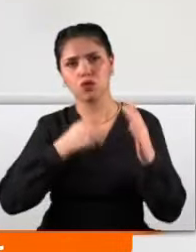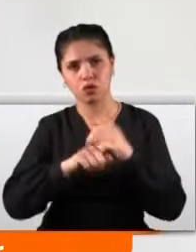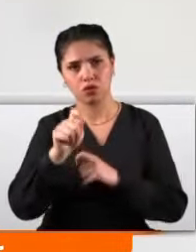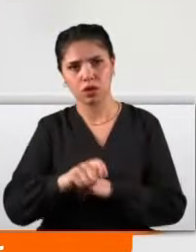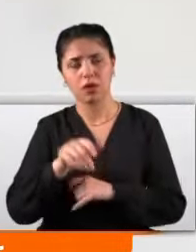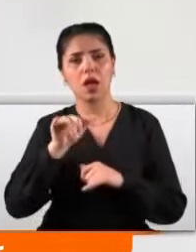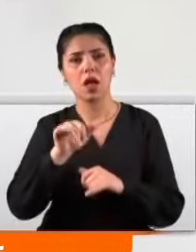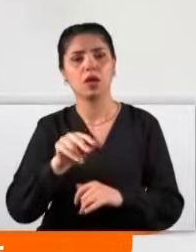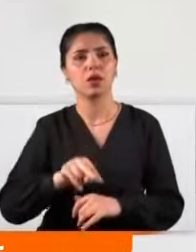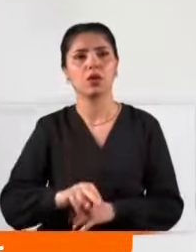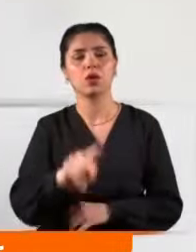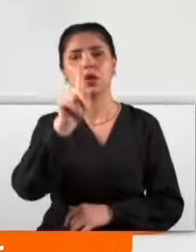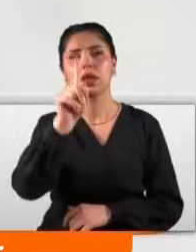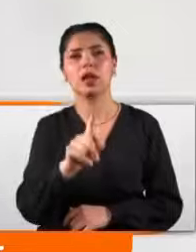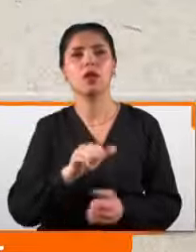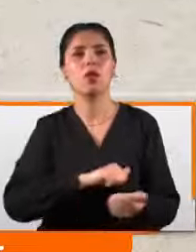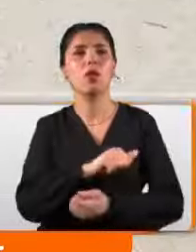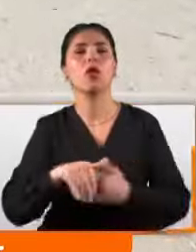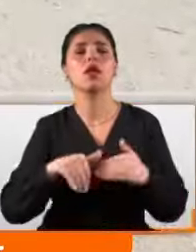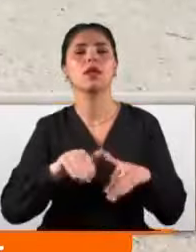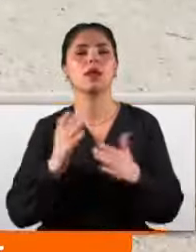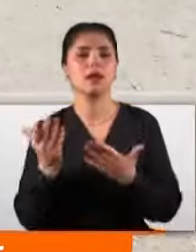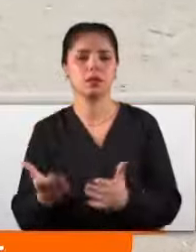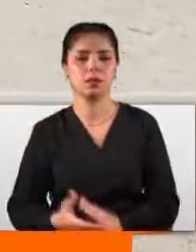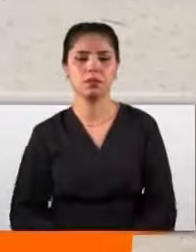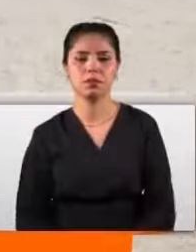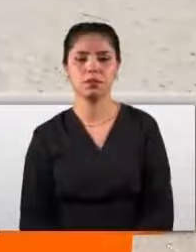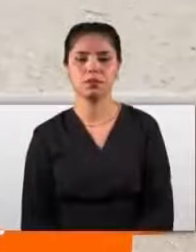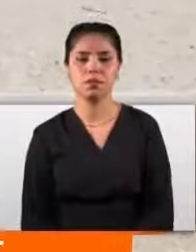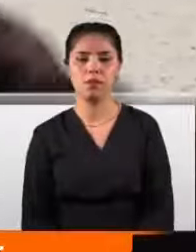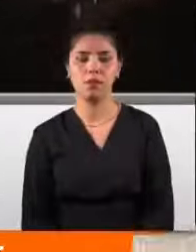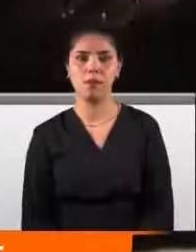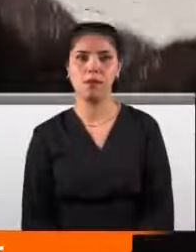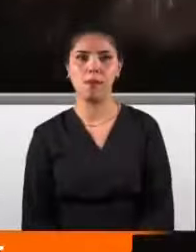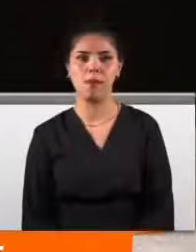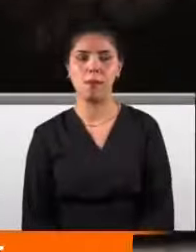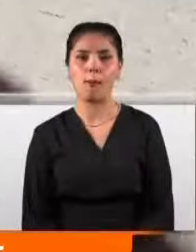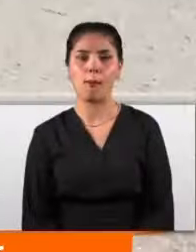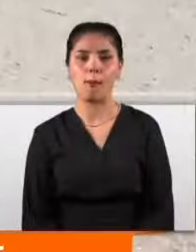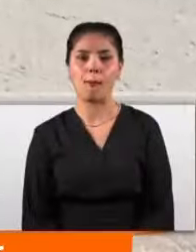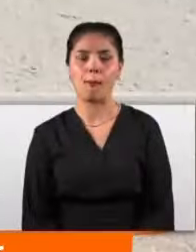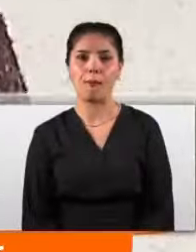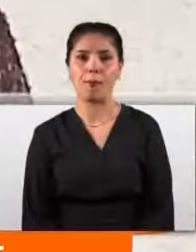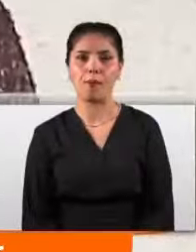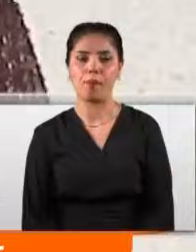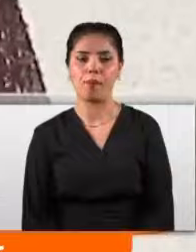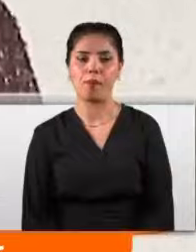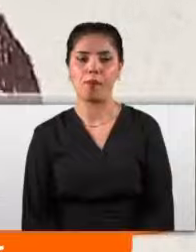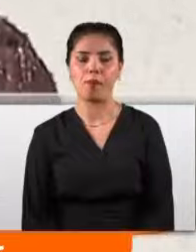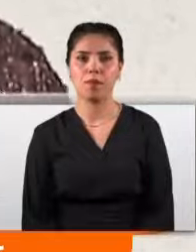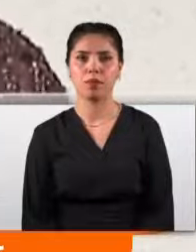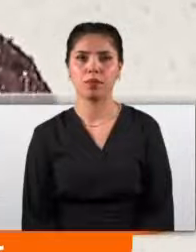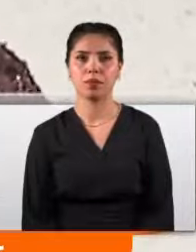aynı hatta yaşanan ilk olay değil bu. Bastırıp gidiyorlar. Ben geçen gün ta ileride yakaladım. Bazı